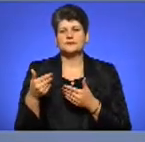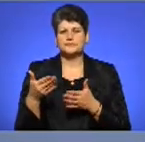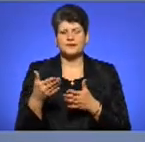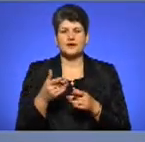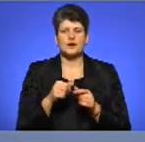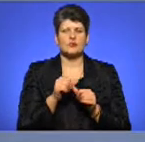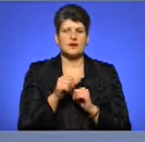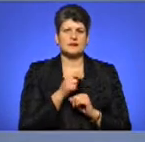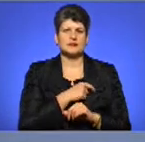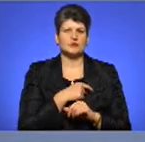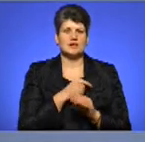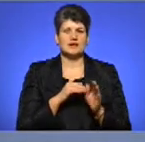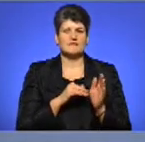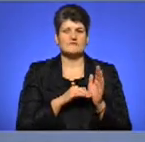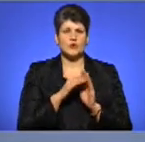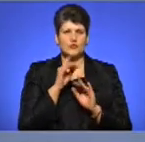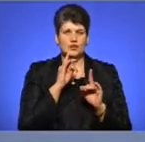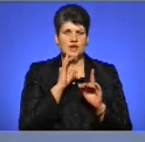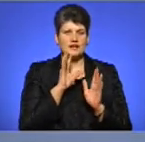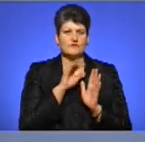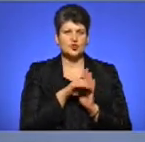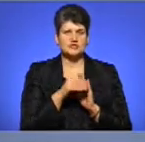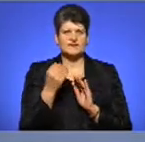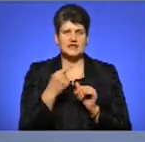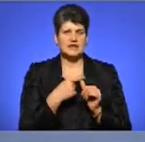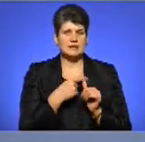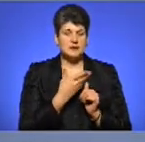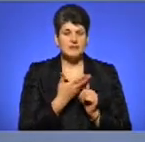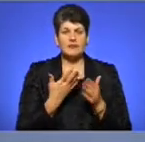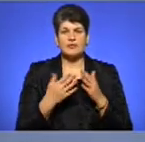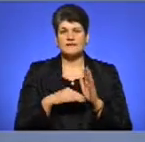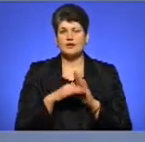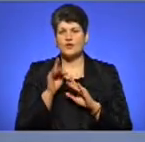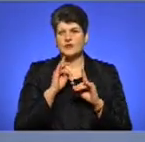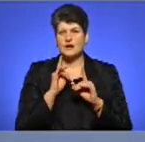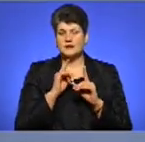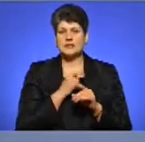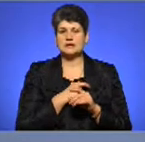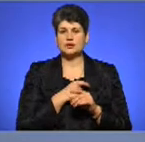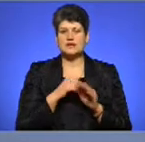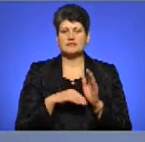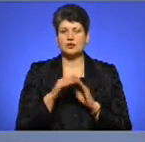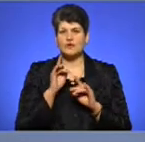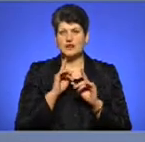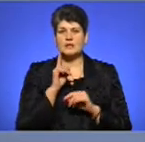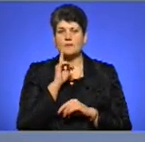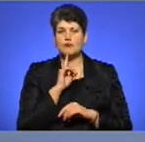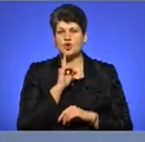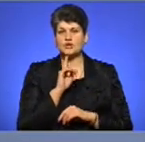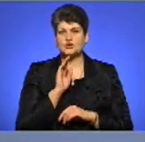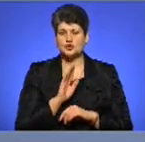депутати Верховної Ради вносили від їх імені. Але Верховна Рада і депутати Верховної Ради поки що